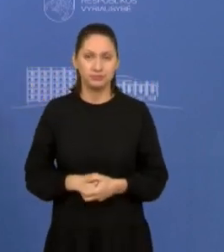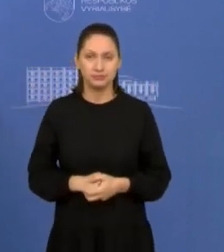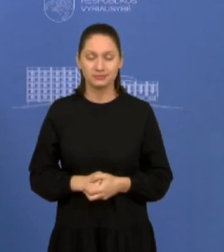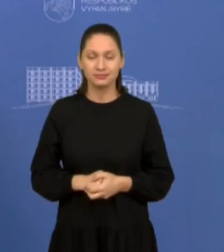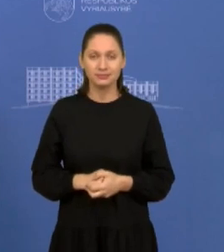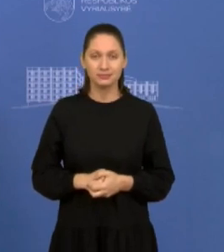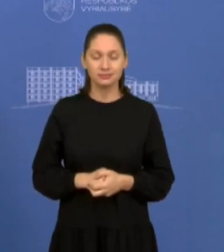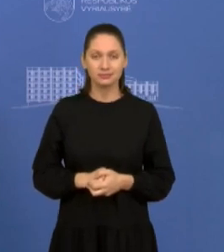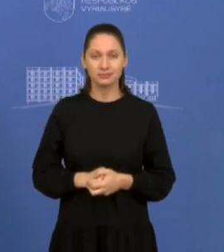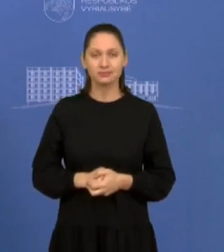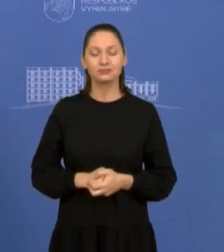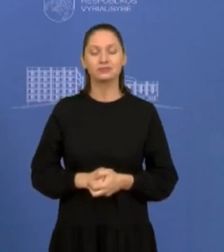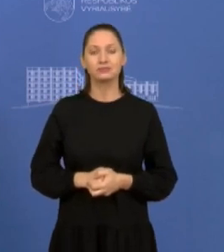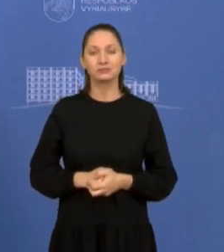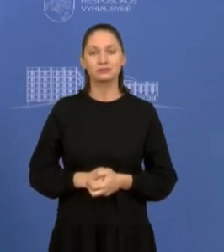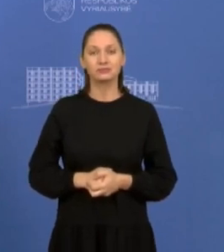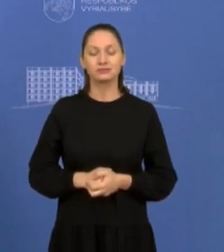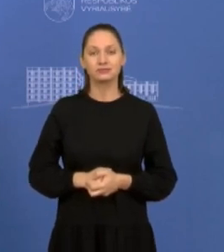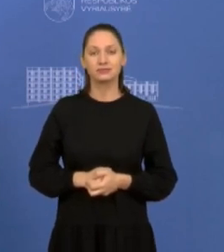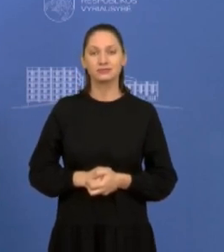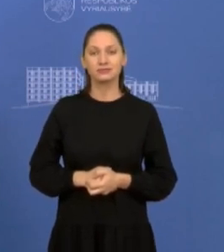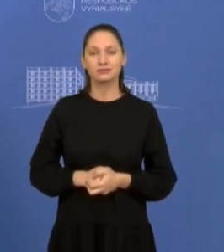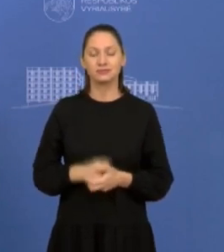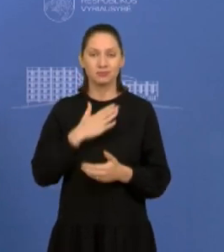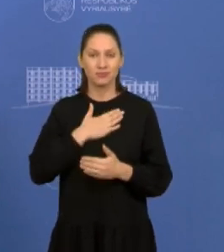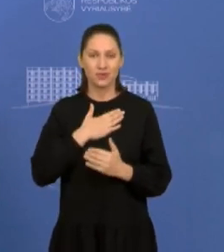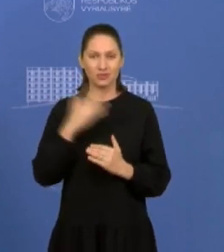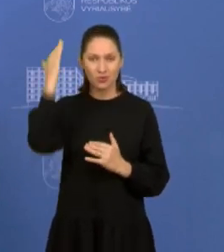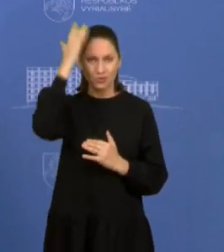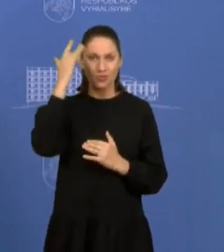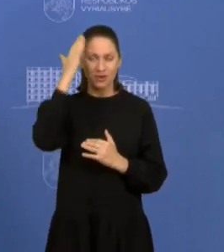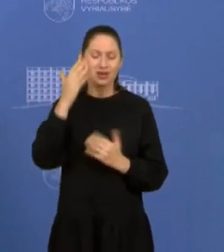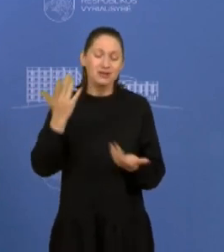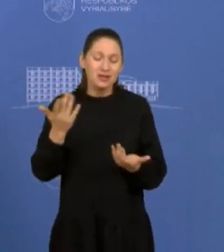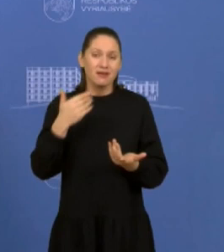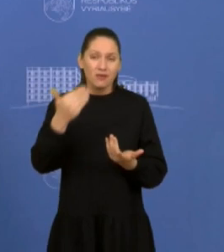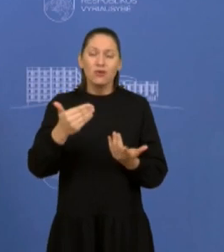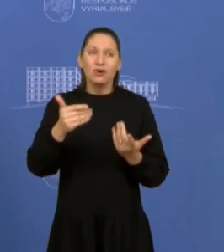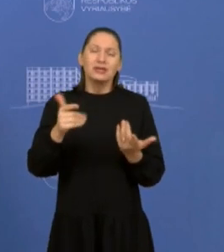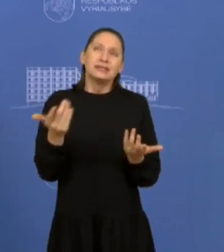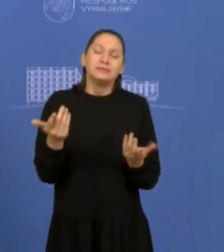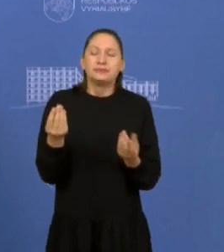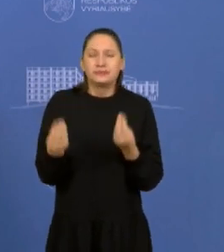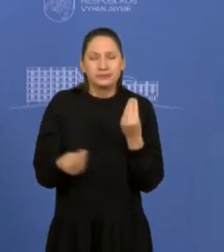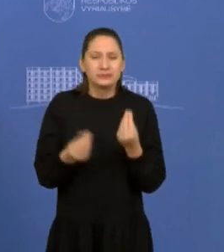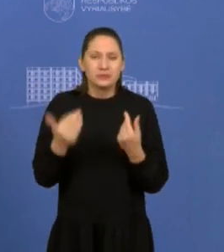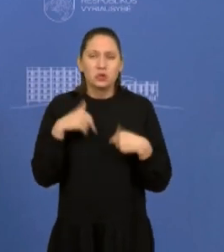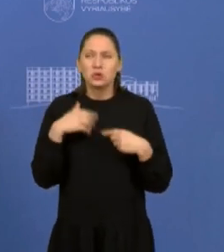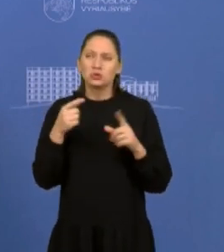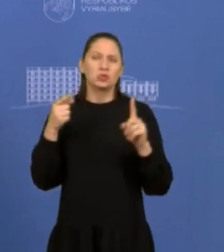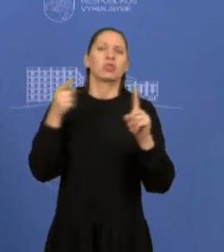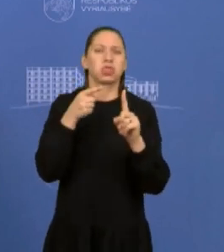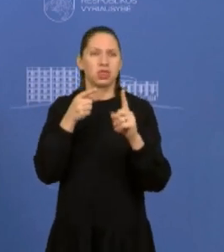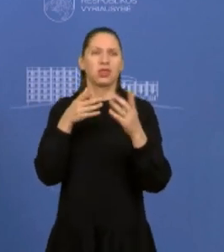manau, kad, na, pati tą iššūkį,